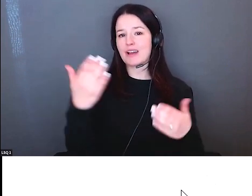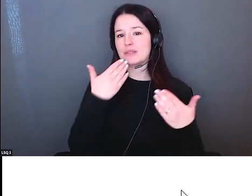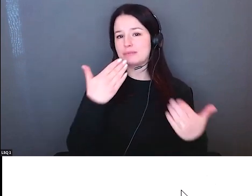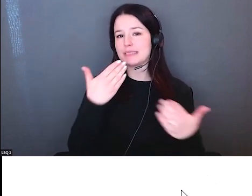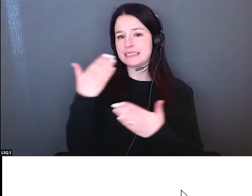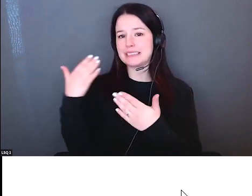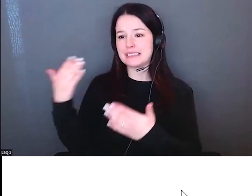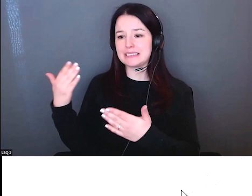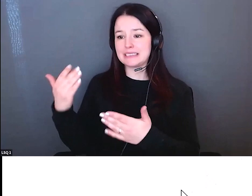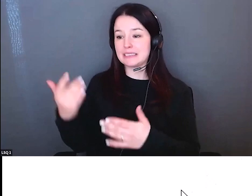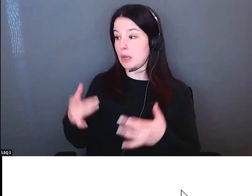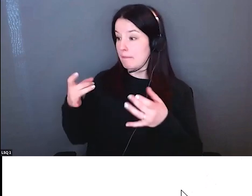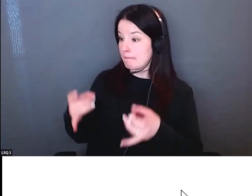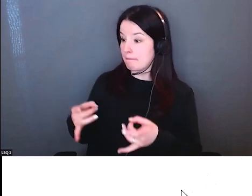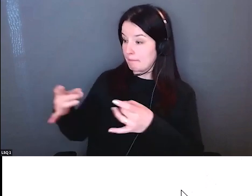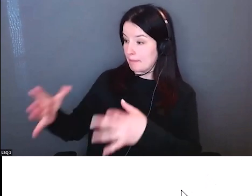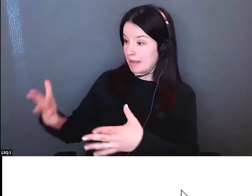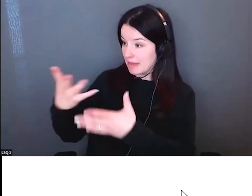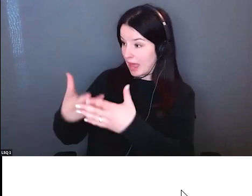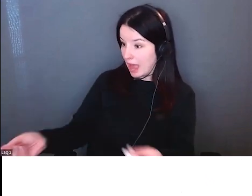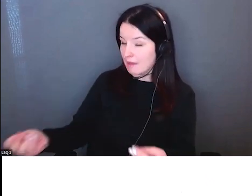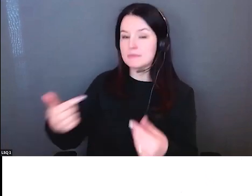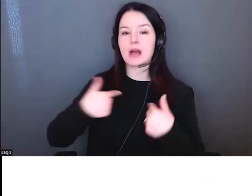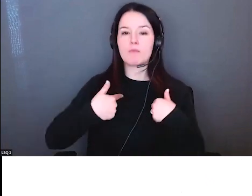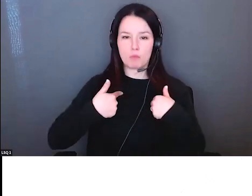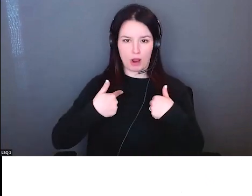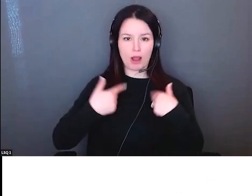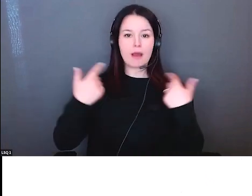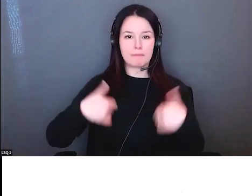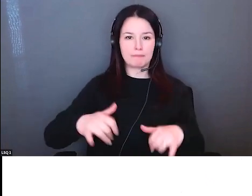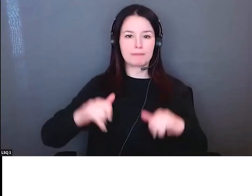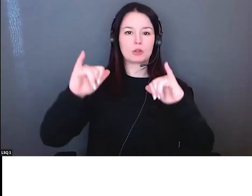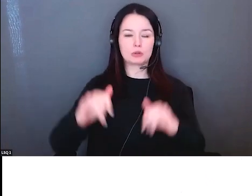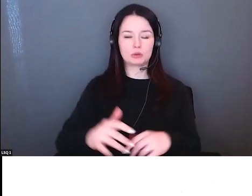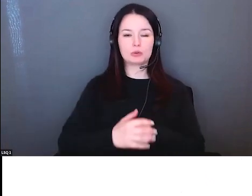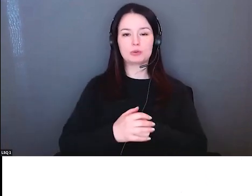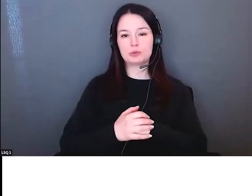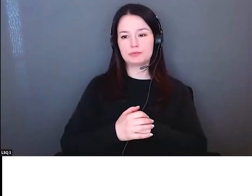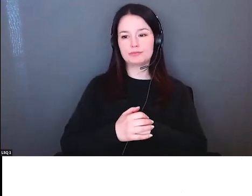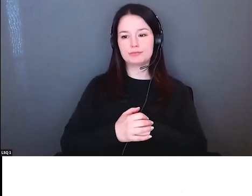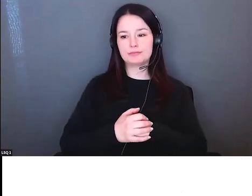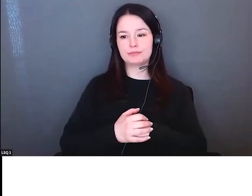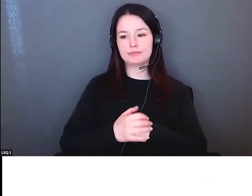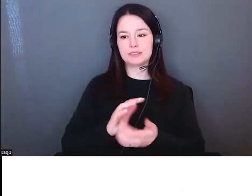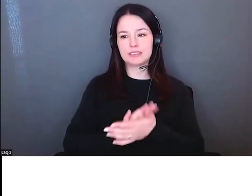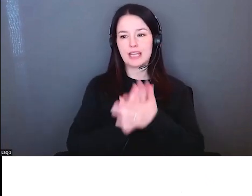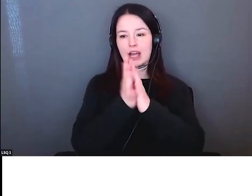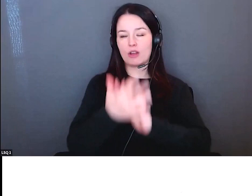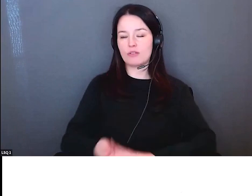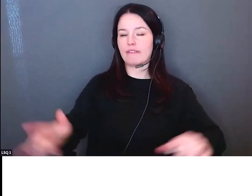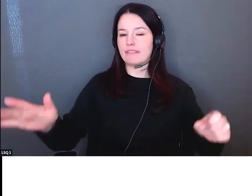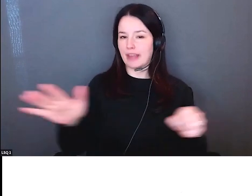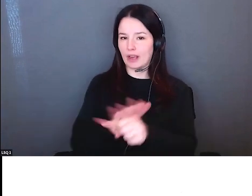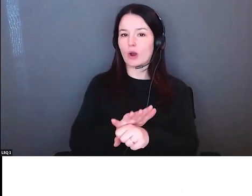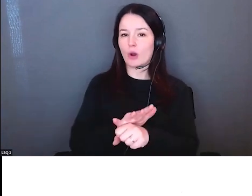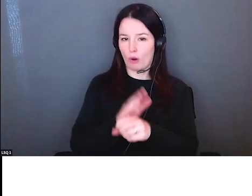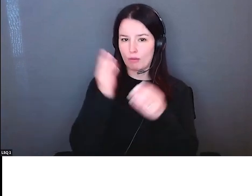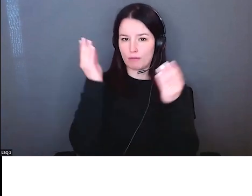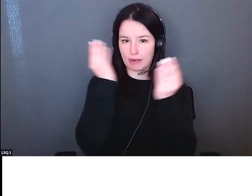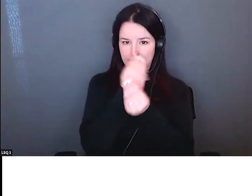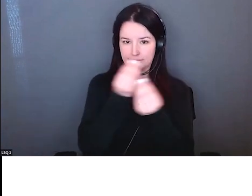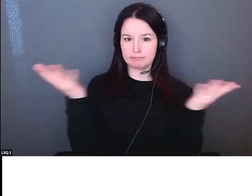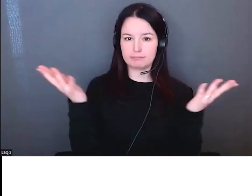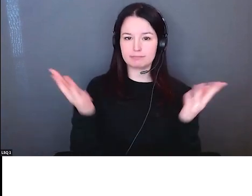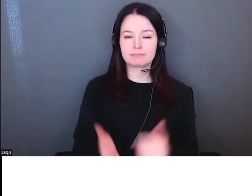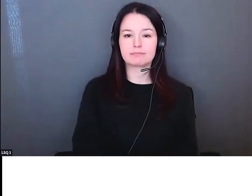je m'en excuse à tout le monde je les avais averti qu'on a eu des problèmes de wifi dans notre région nous sommes dans une zone